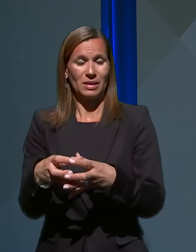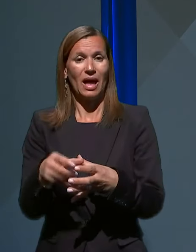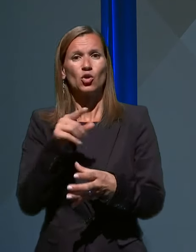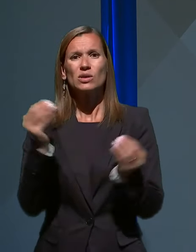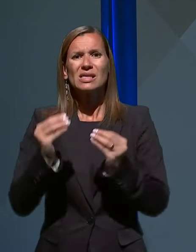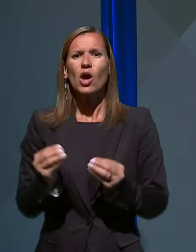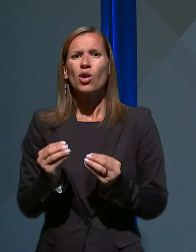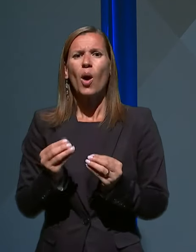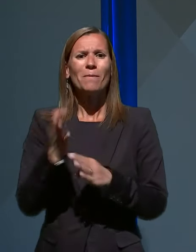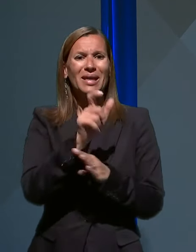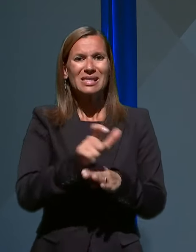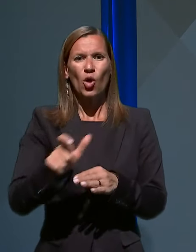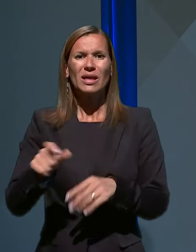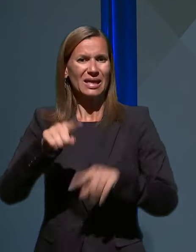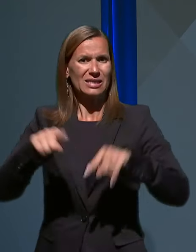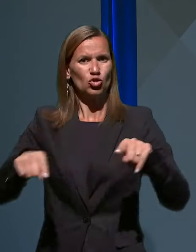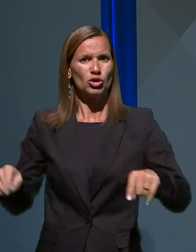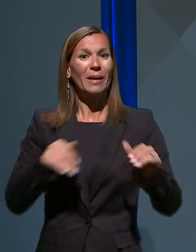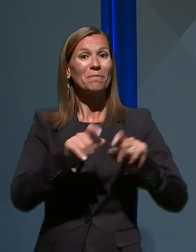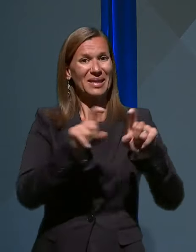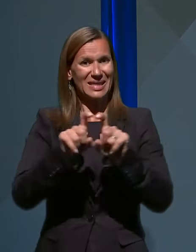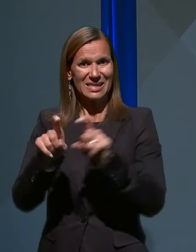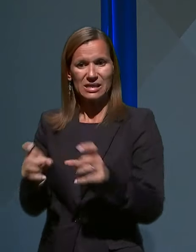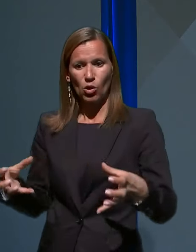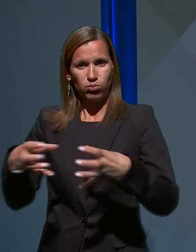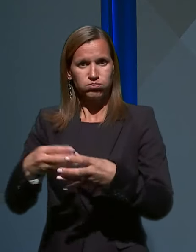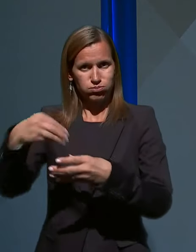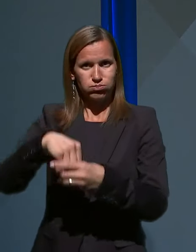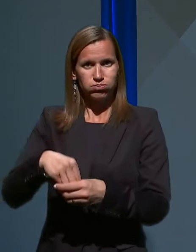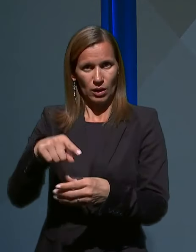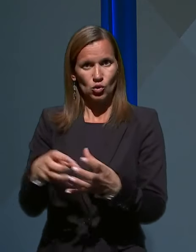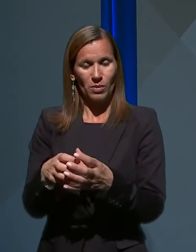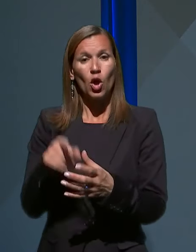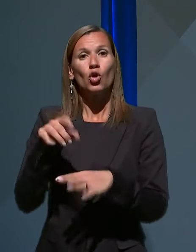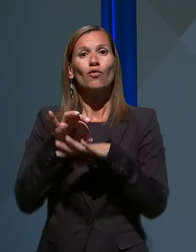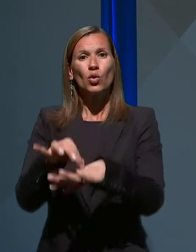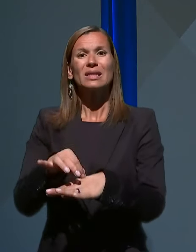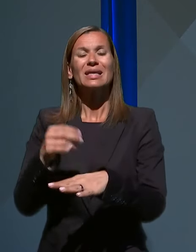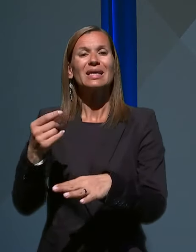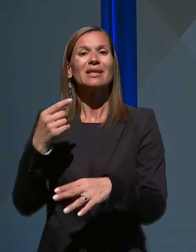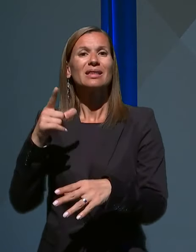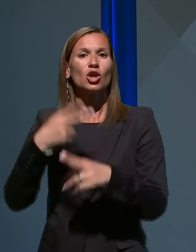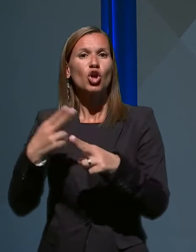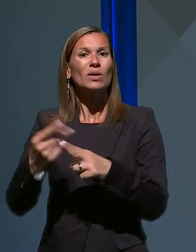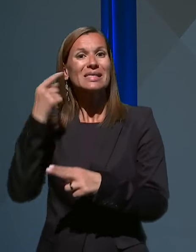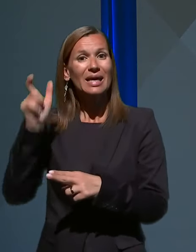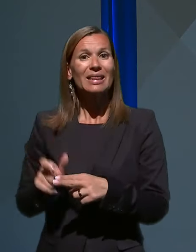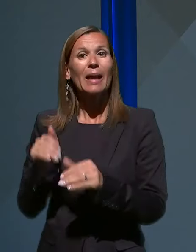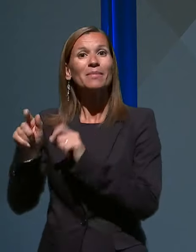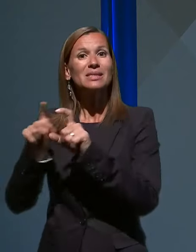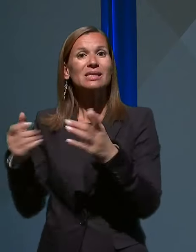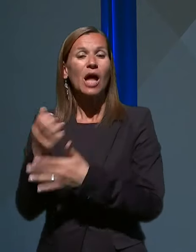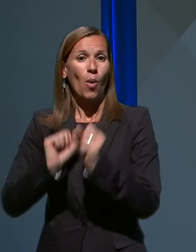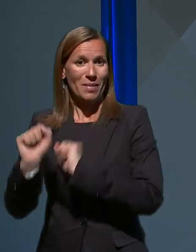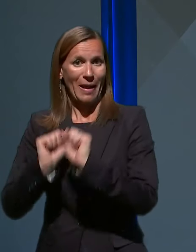različnih ministrstv. Drži pa, da to medresorsko skupino vodi državni sekretar na ministrstvu za obrambo. Zaradi